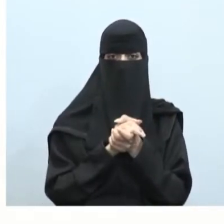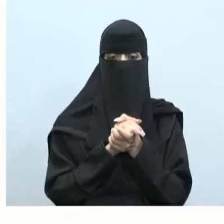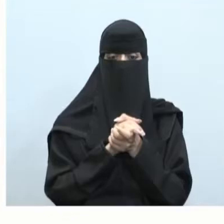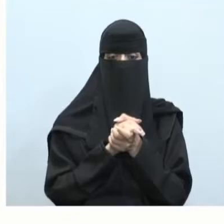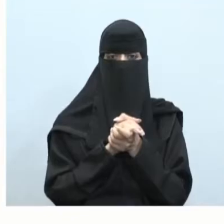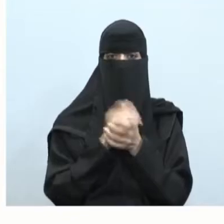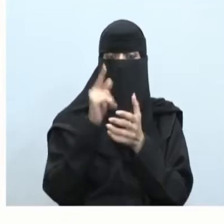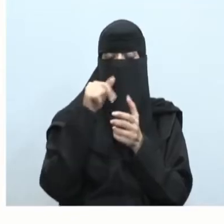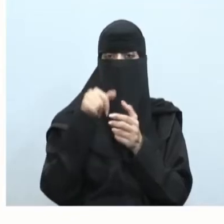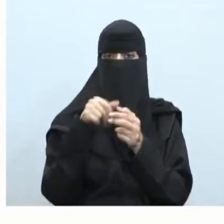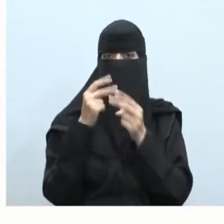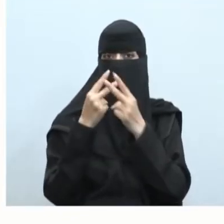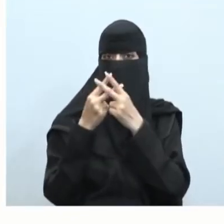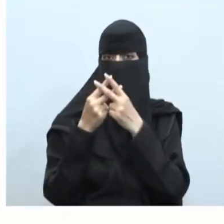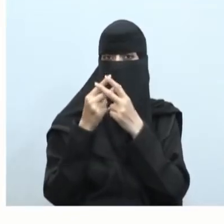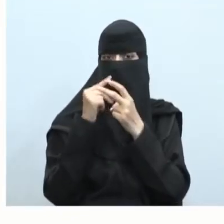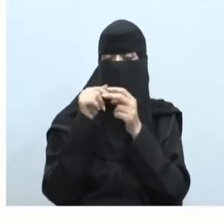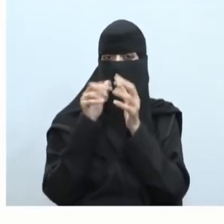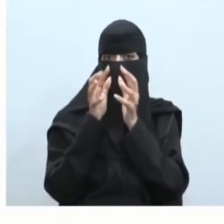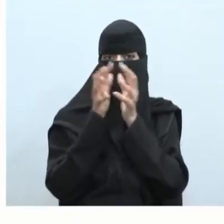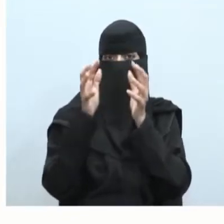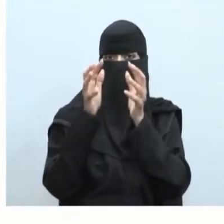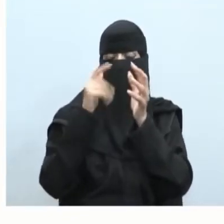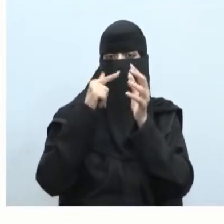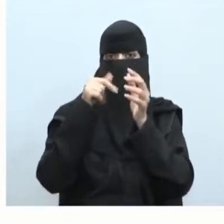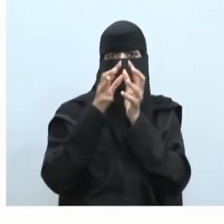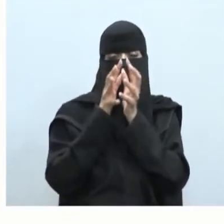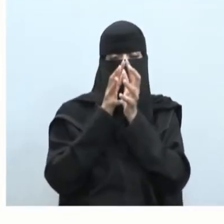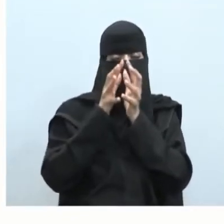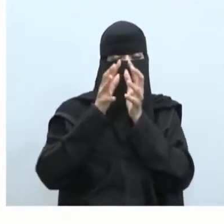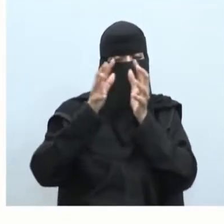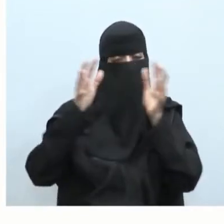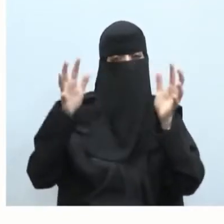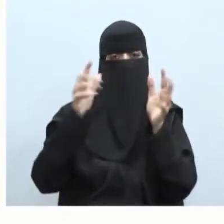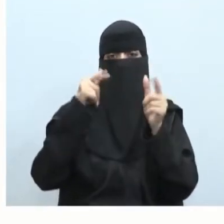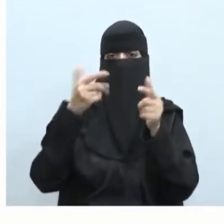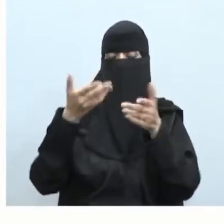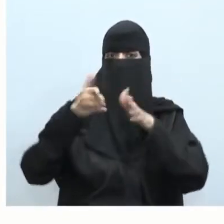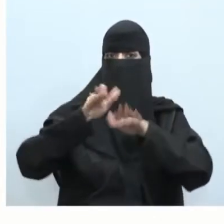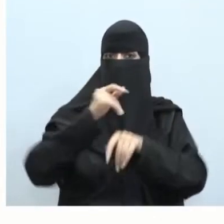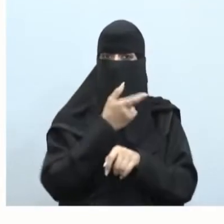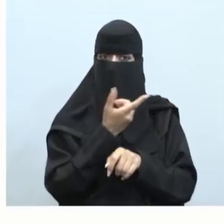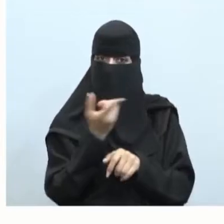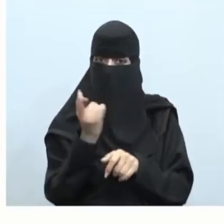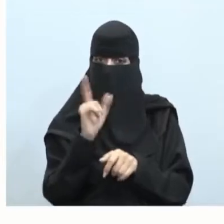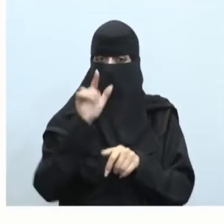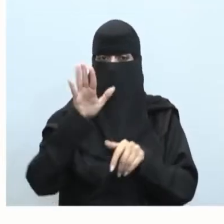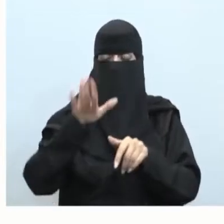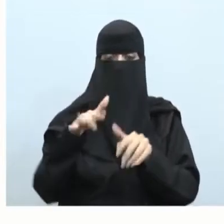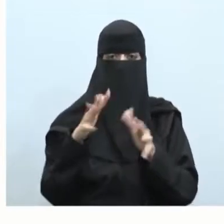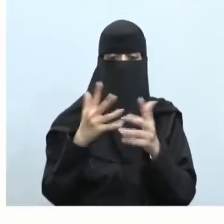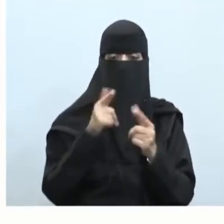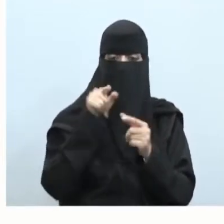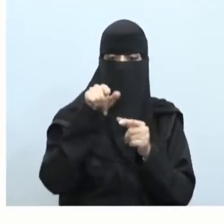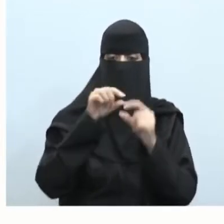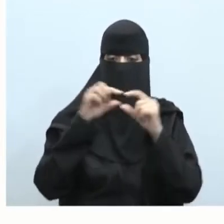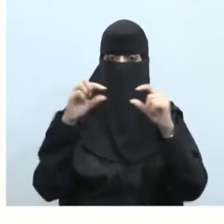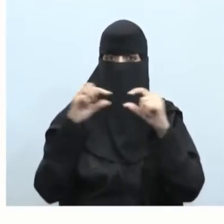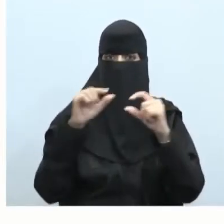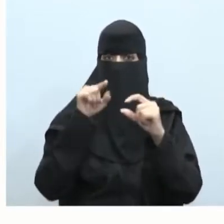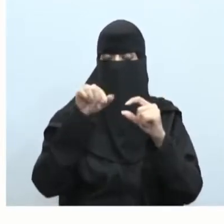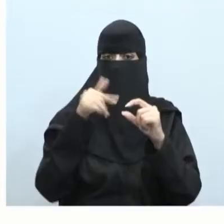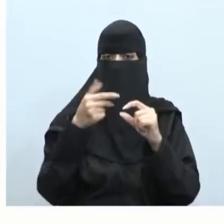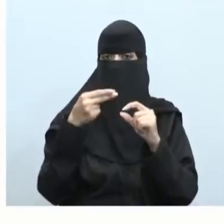حجمها هائل وضخم جداً مع أن جميع أبناء وبنات الطلاب هي عبارة